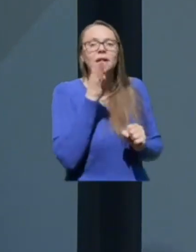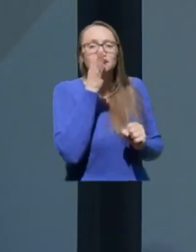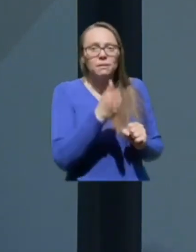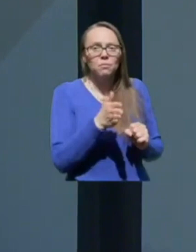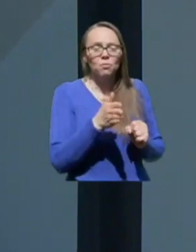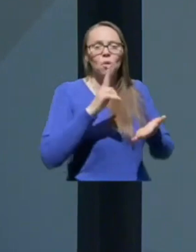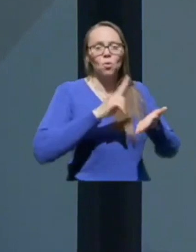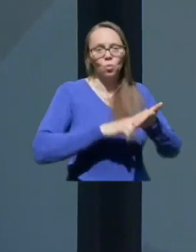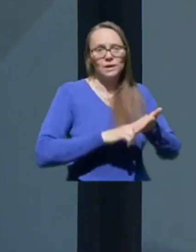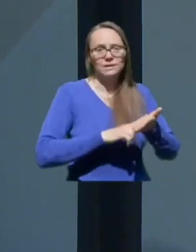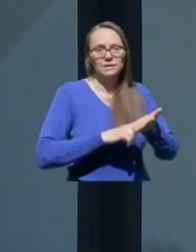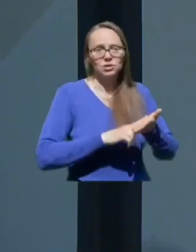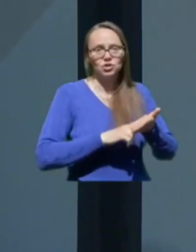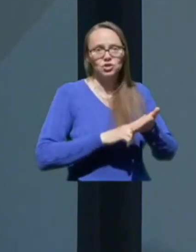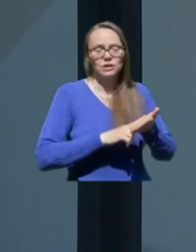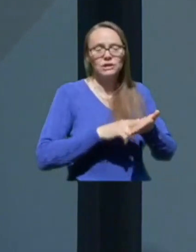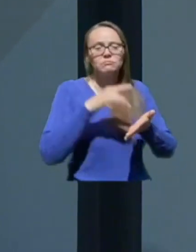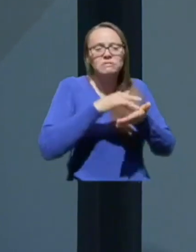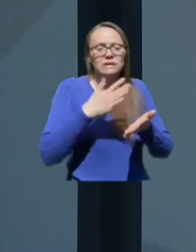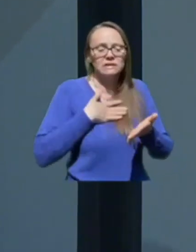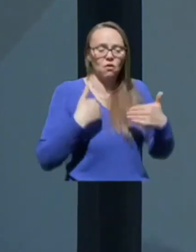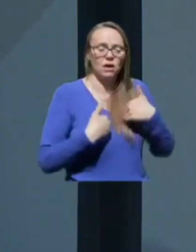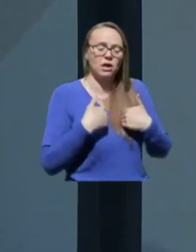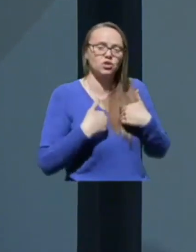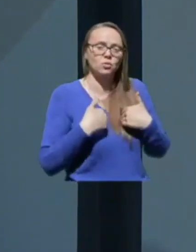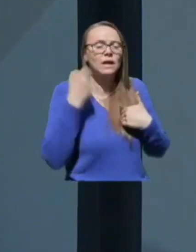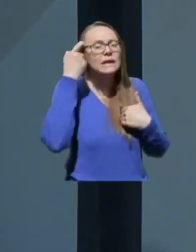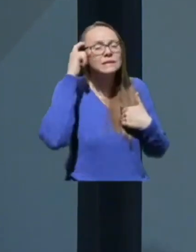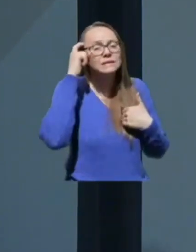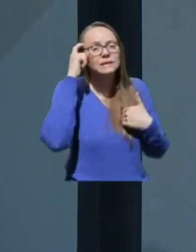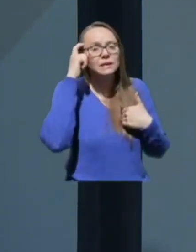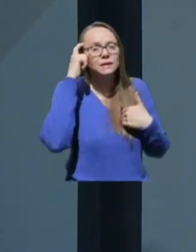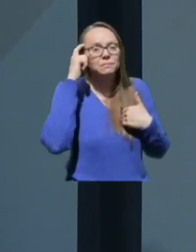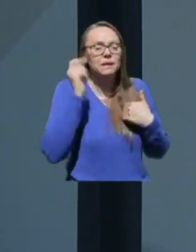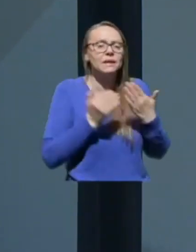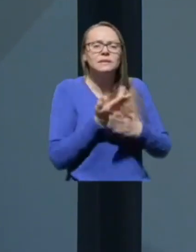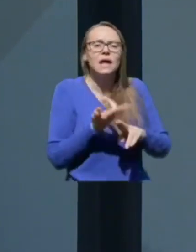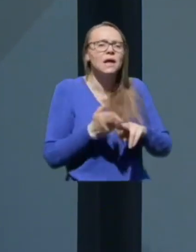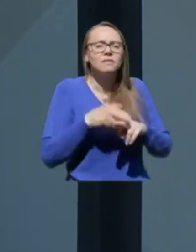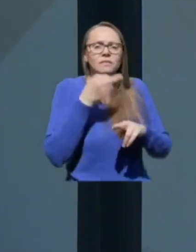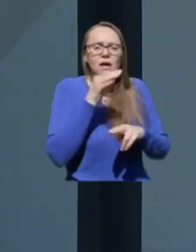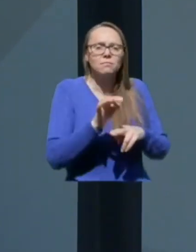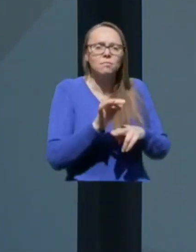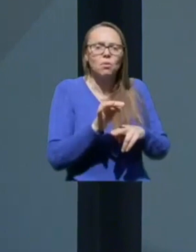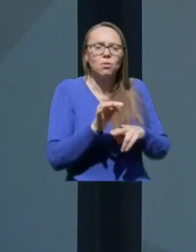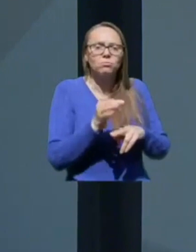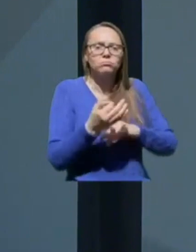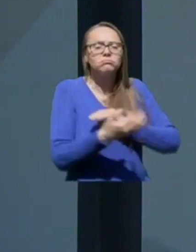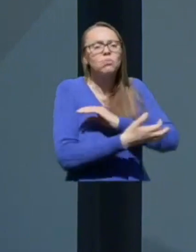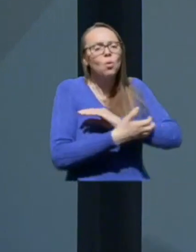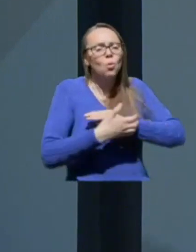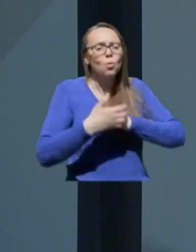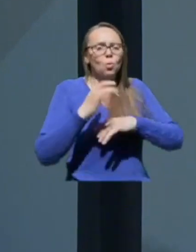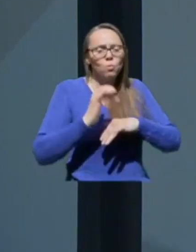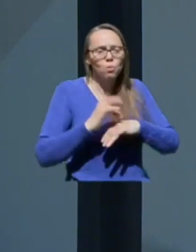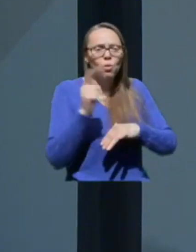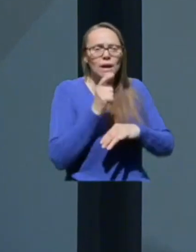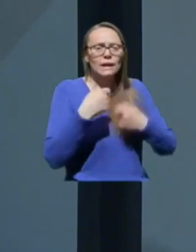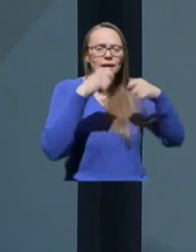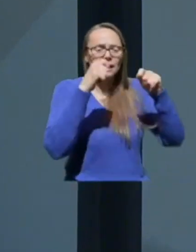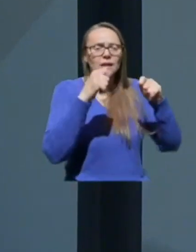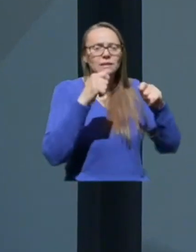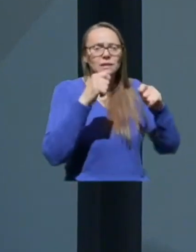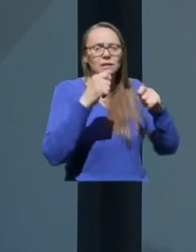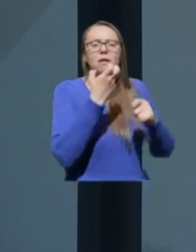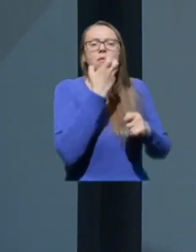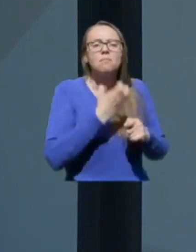uresničili smisel svojega življenja, skrbeli za najbolj oboge in gradili Bože kraljestvo.